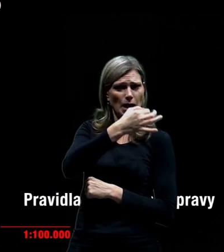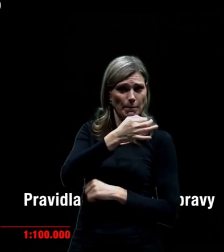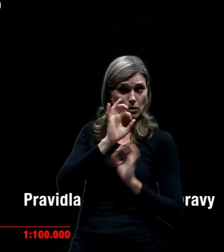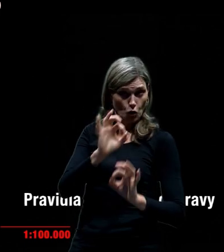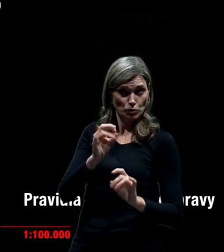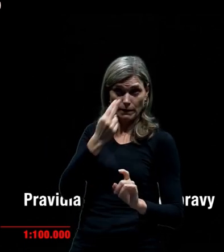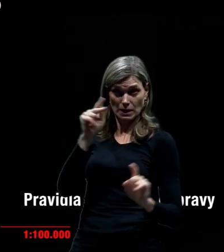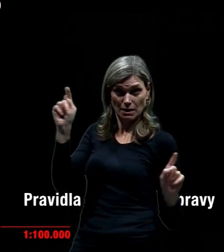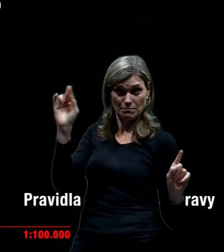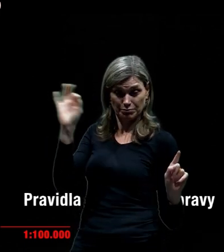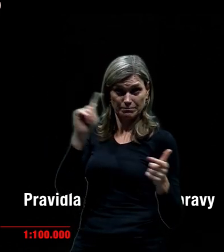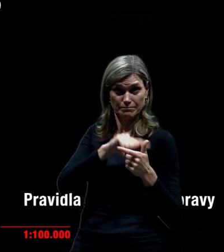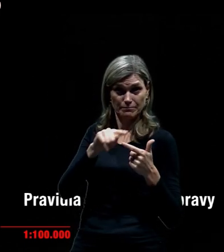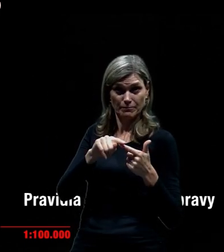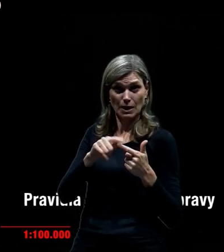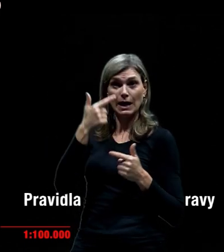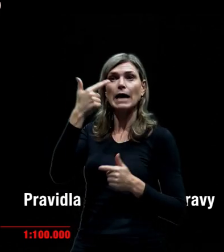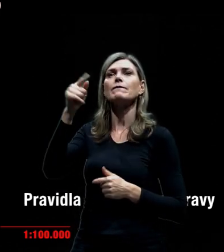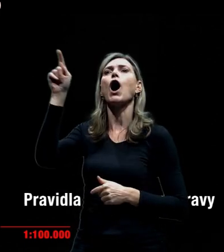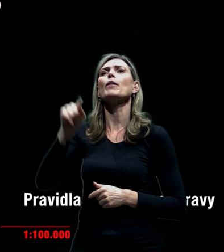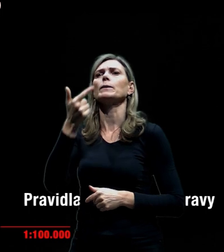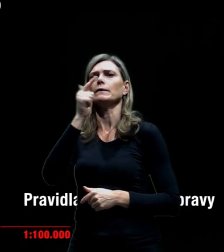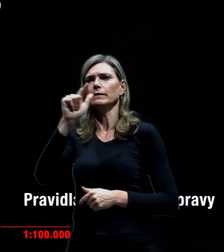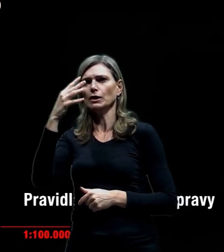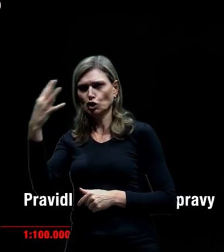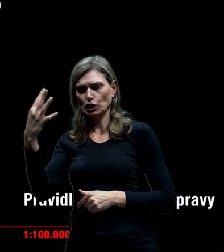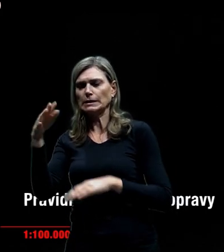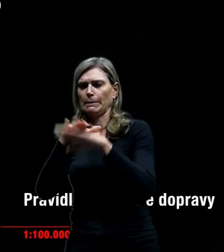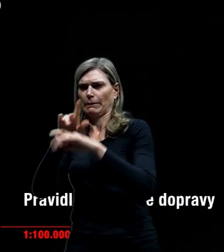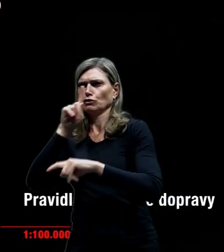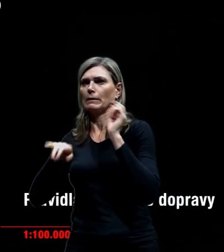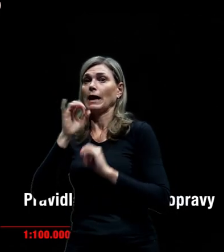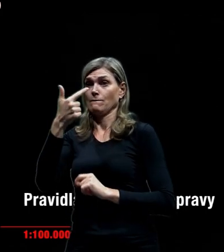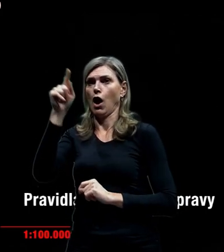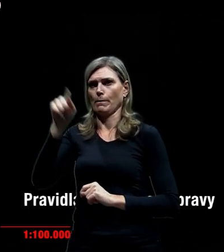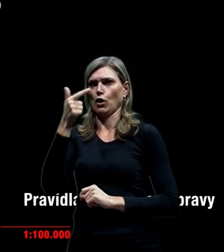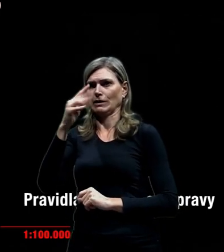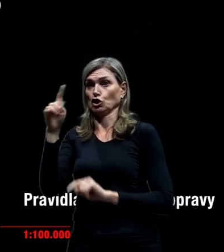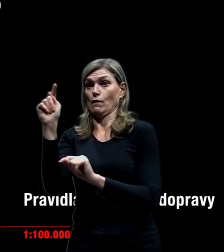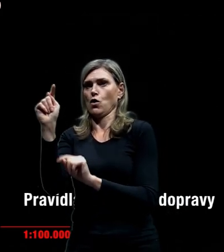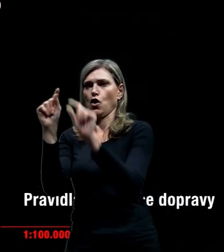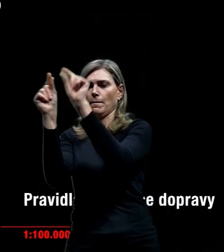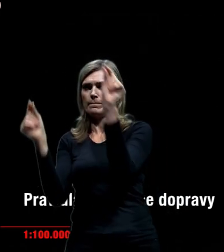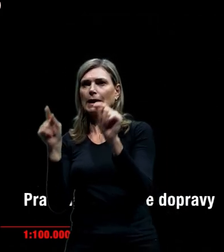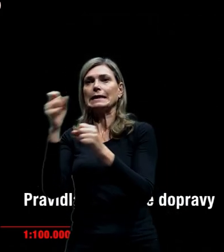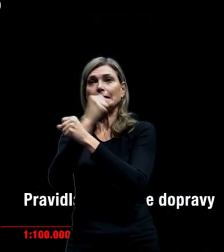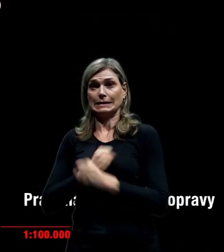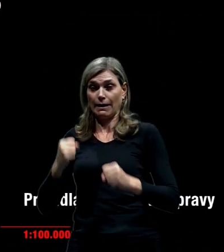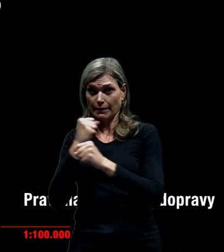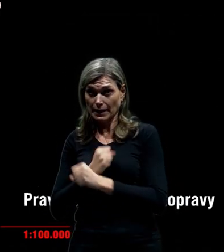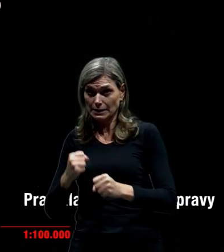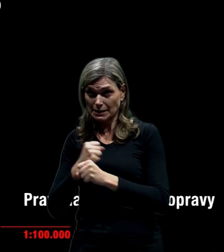správně? 2,240, to jsem řekl špatně. Tak je vlastně komunikace